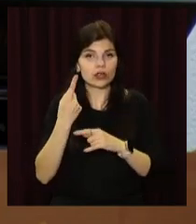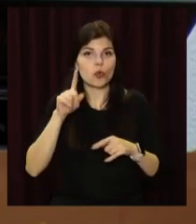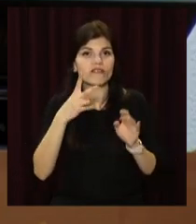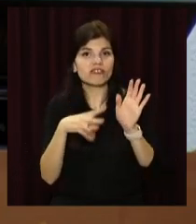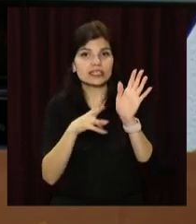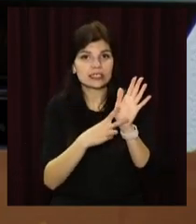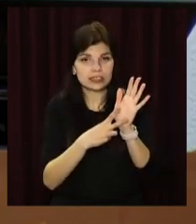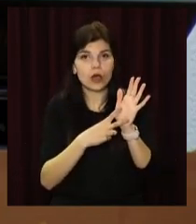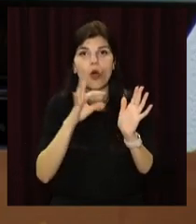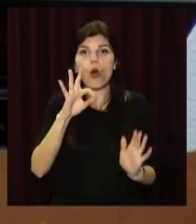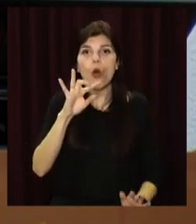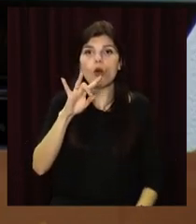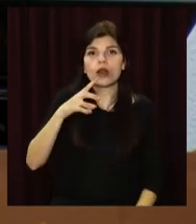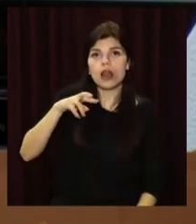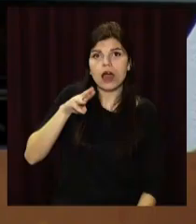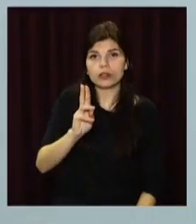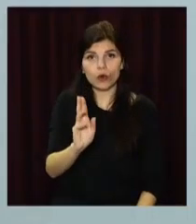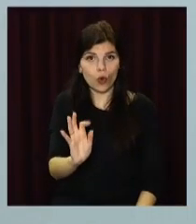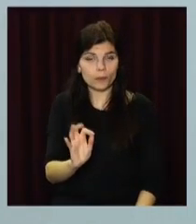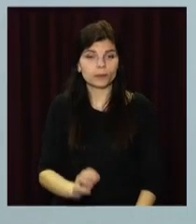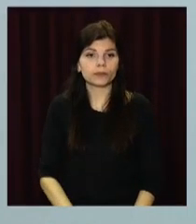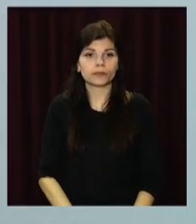27, Орлятка Кам'їської міської ради.